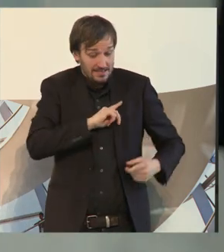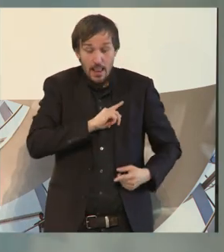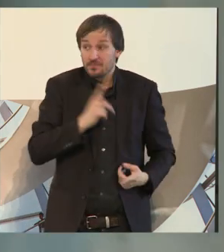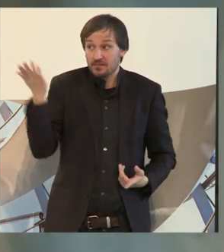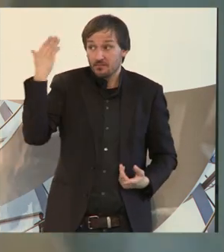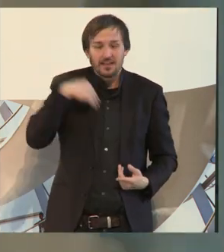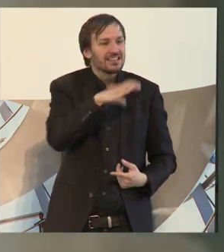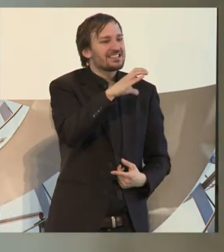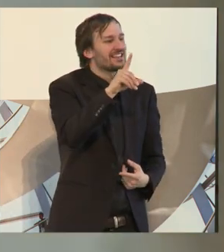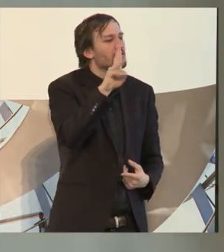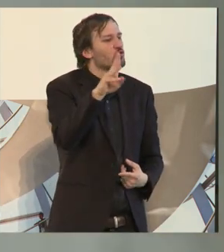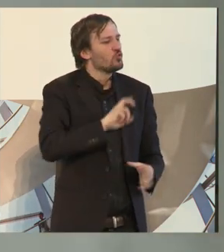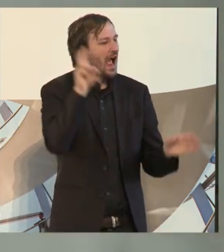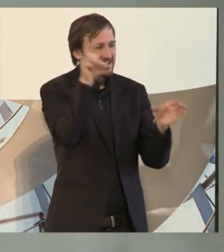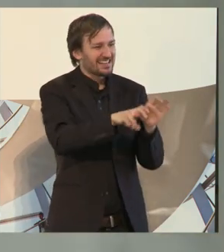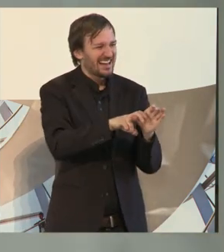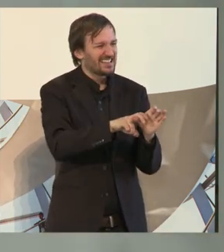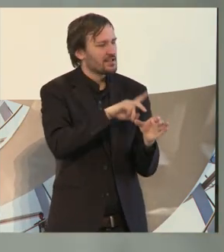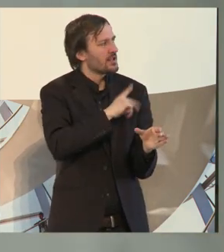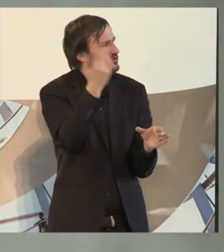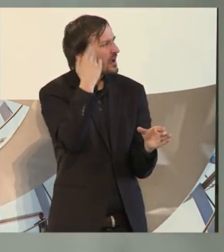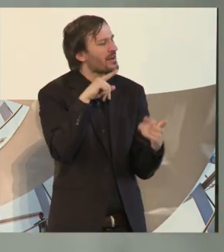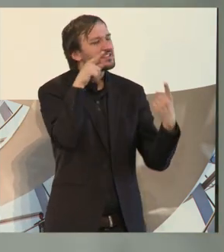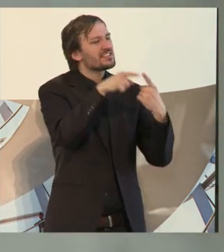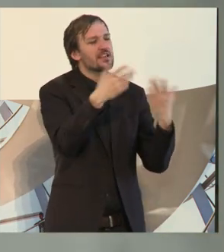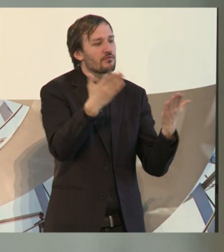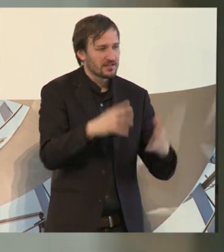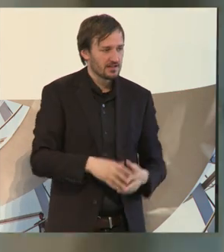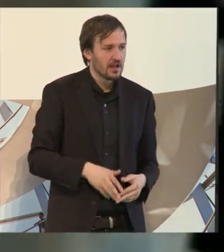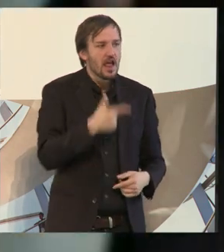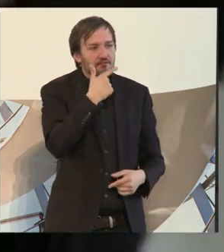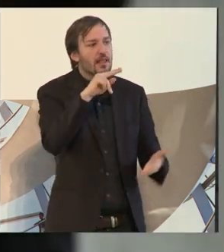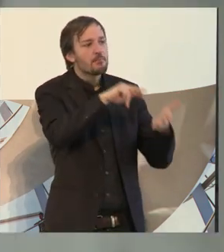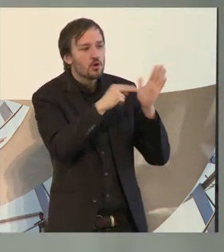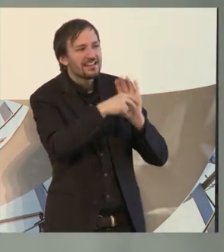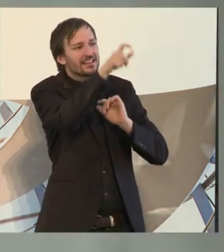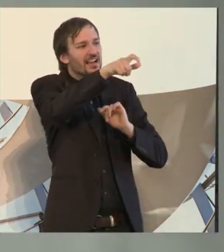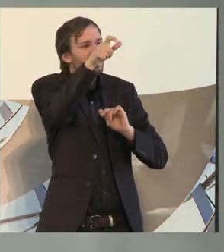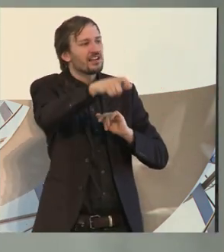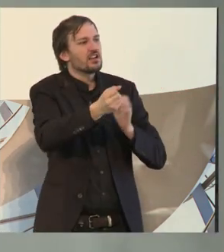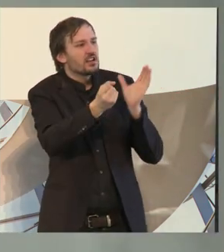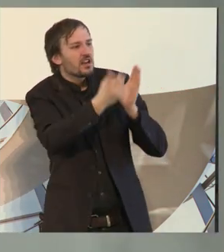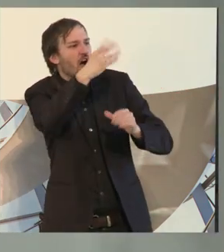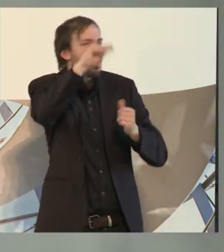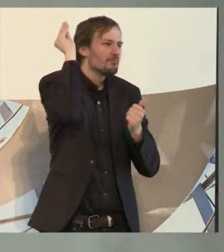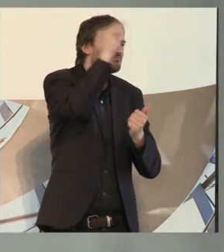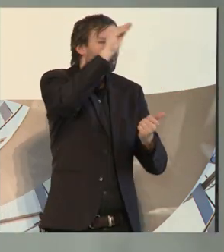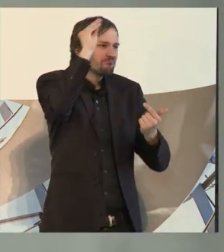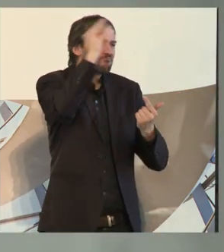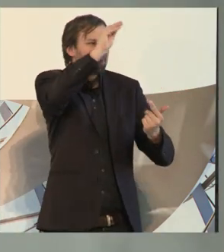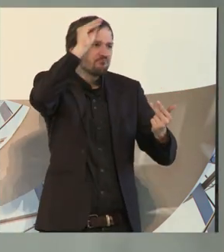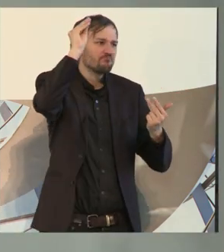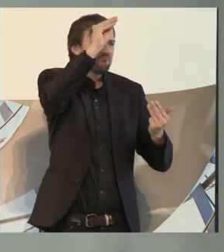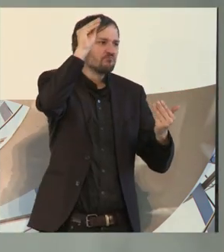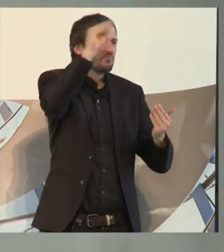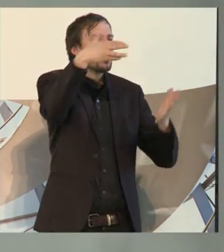ich in die CDU eingetreten bin, zu den Politikerinnen und Politikern deutlich zu machen, was benötigen